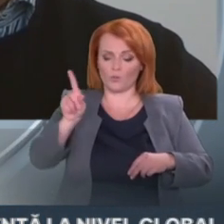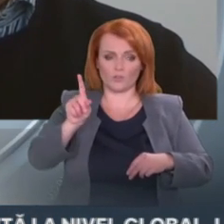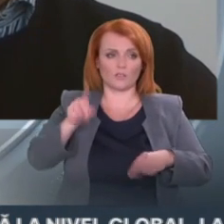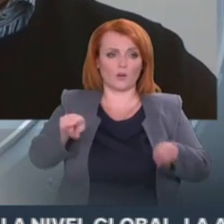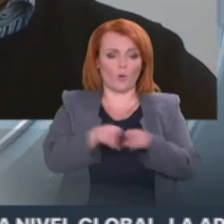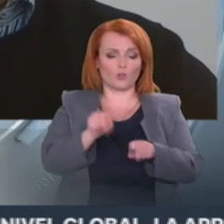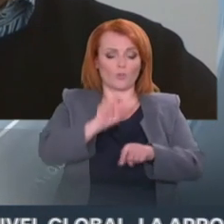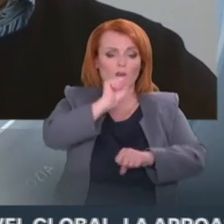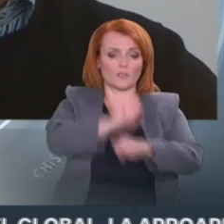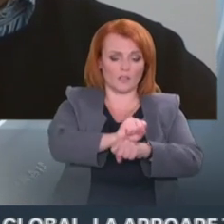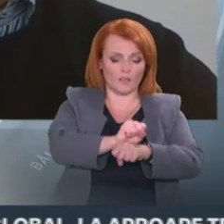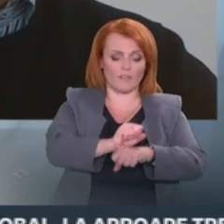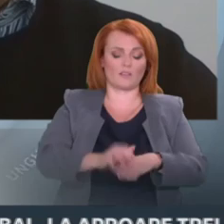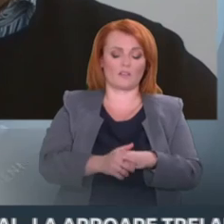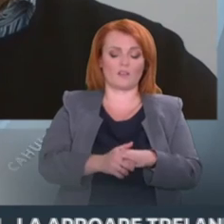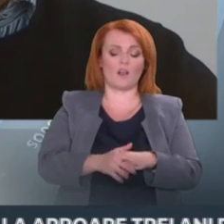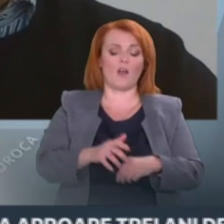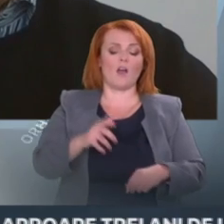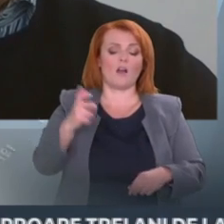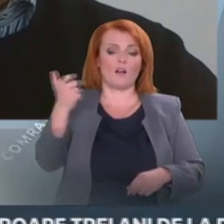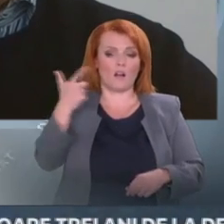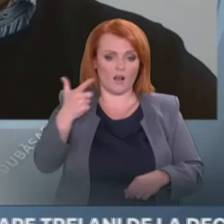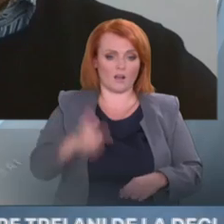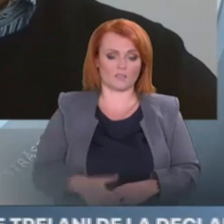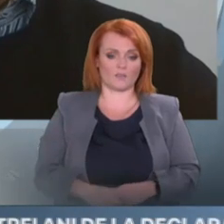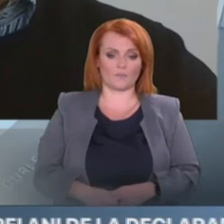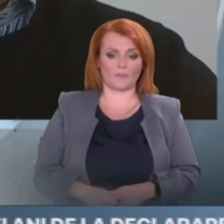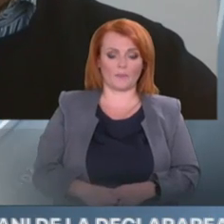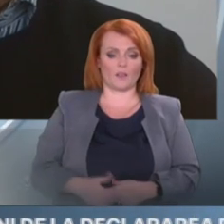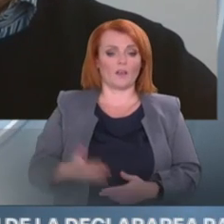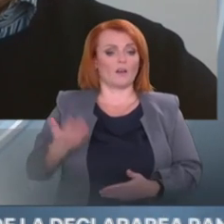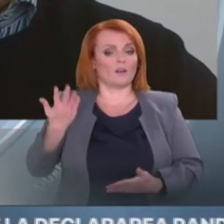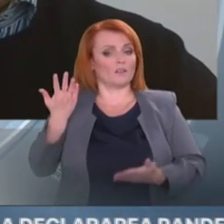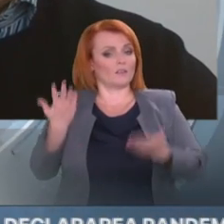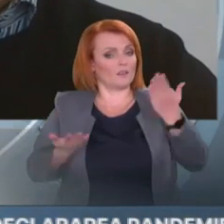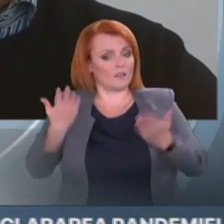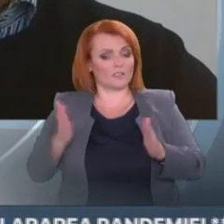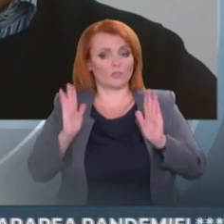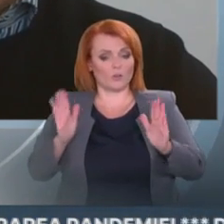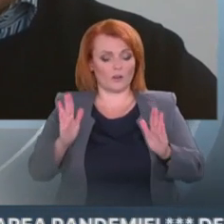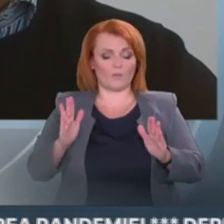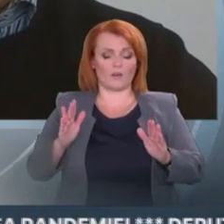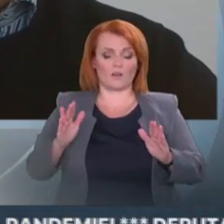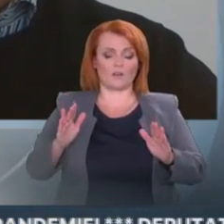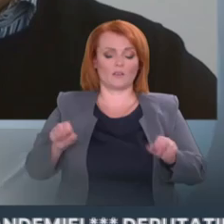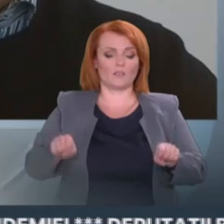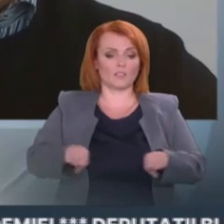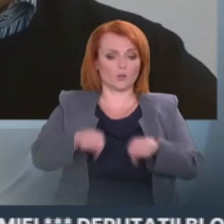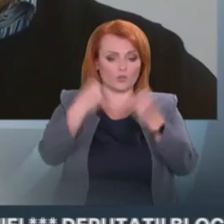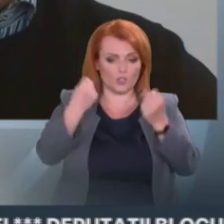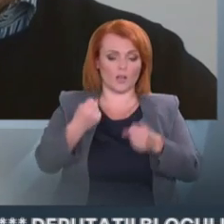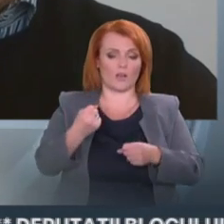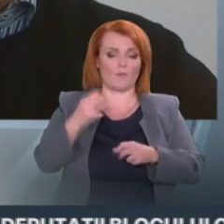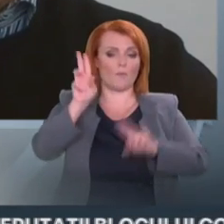reușim să achităm sau nu încălcăm obligațiunile privind achitarea gazului până la data de 20 octombrie.